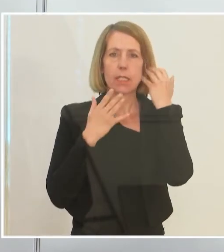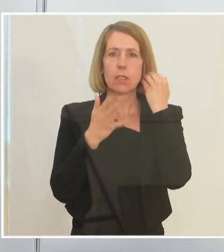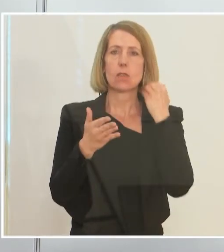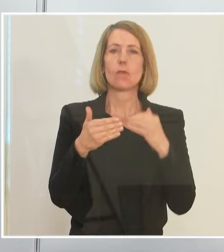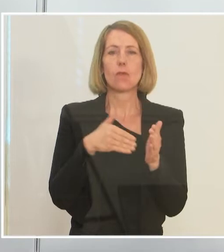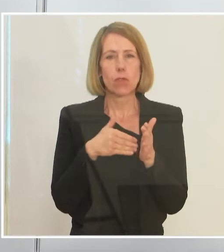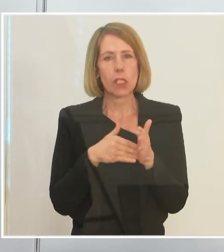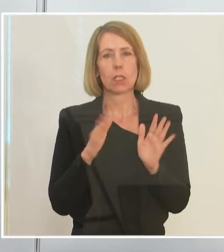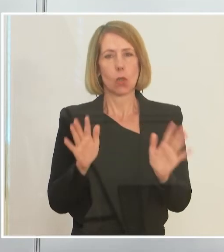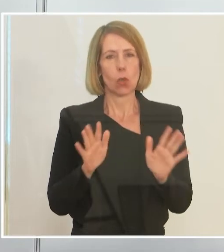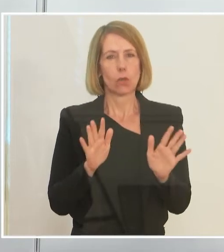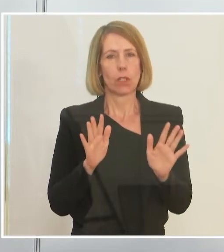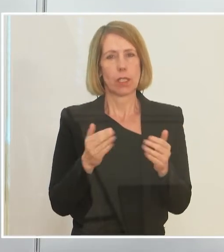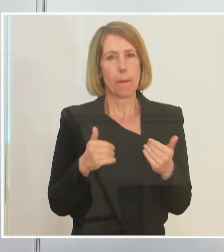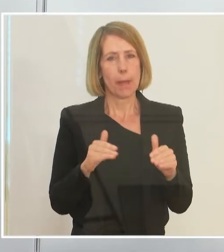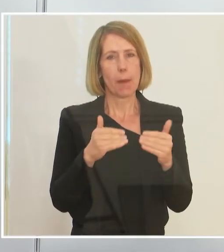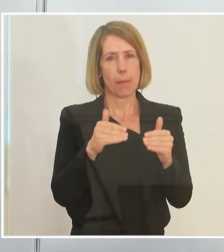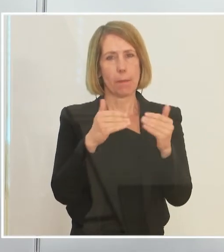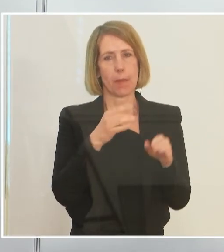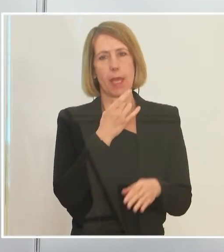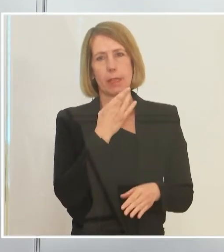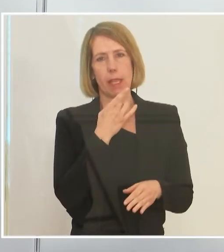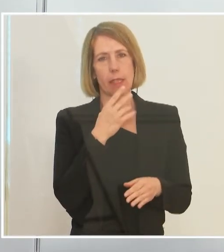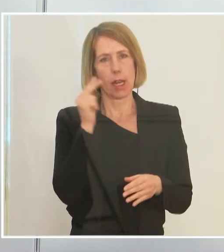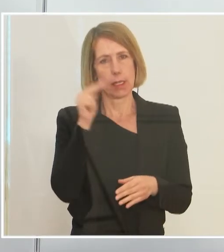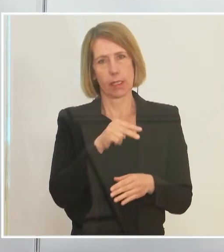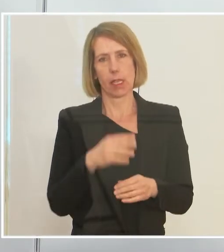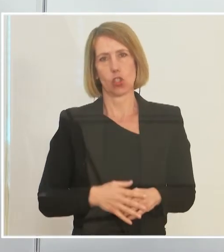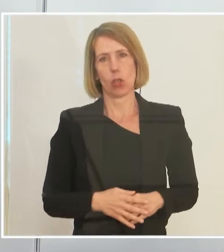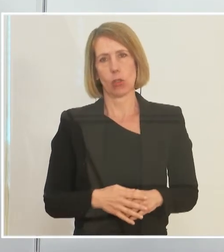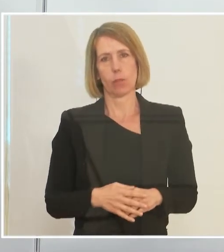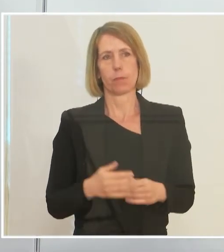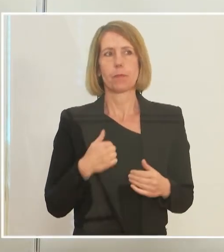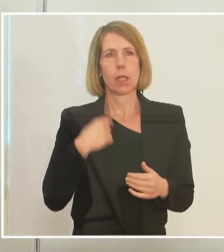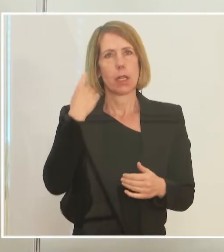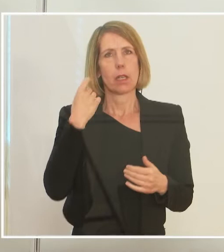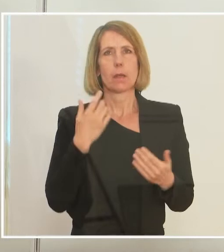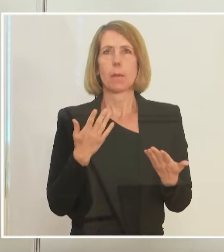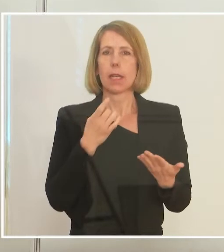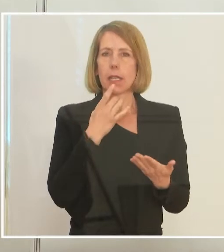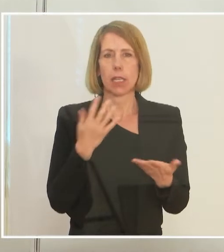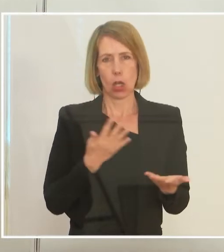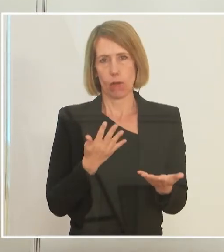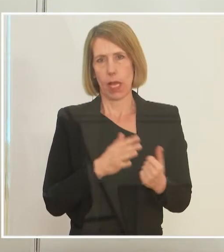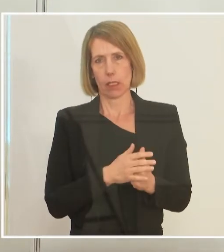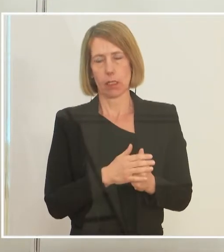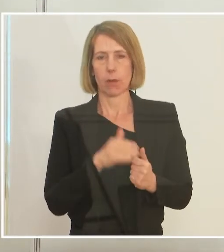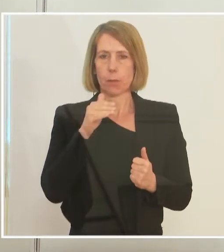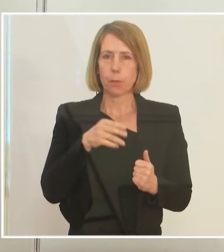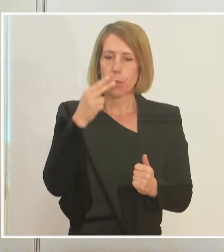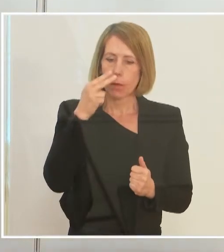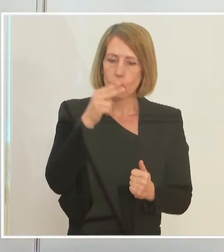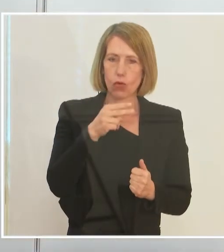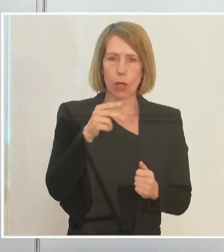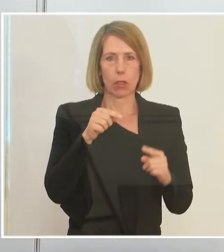sein, das mehr detailliert anzuschauen. Was meine ich damit? Ich meine damit, dass man schauen muss, ist